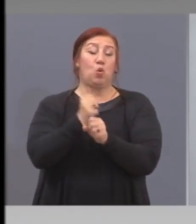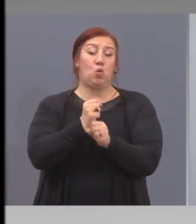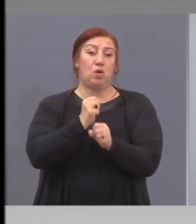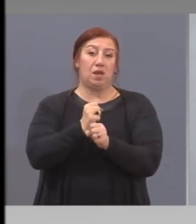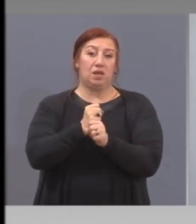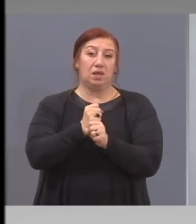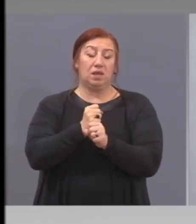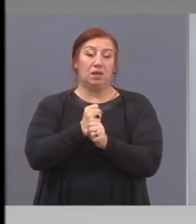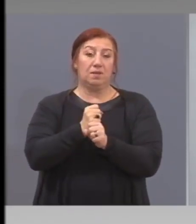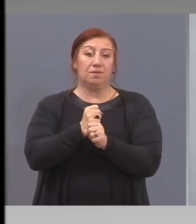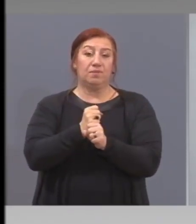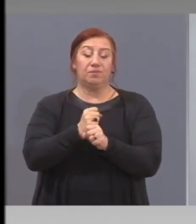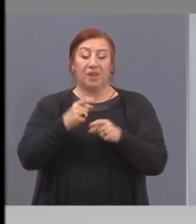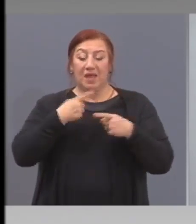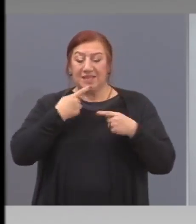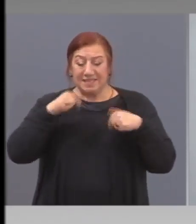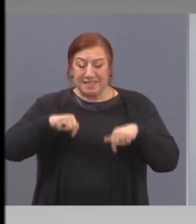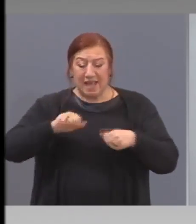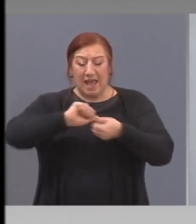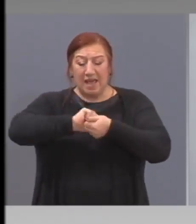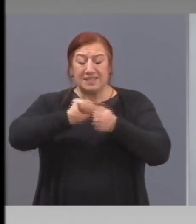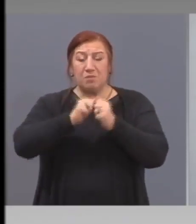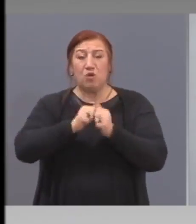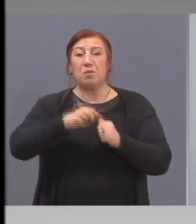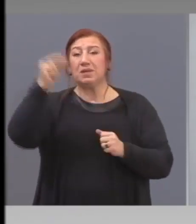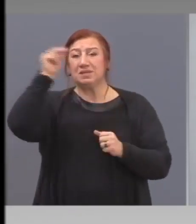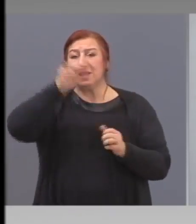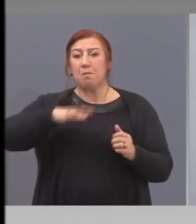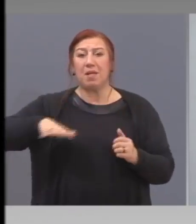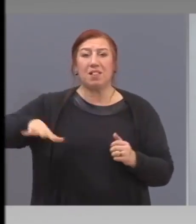Бориме в момента за България, за народа си.